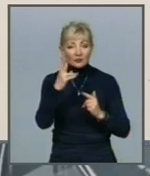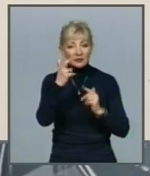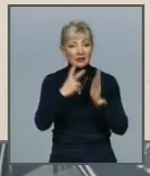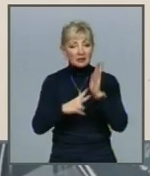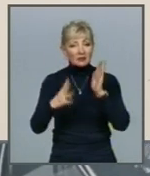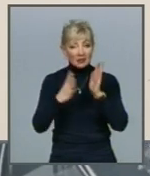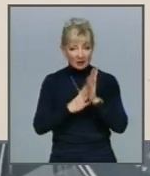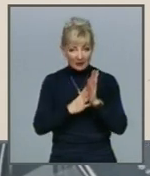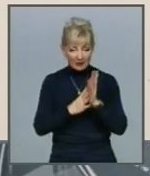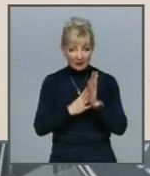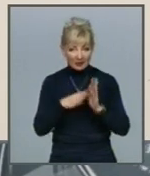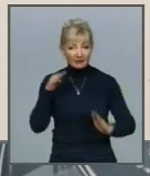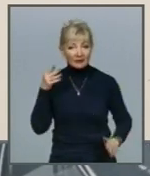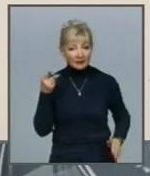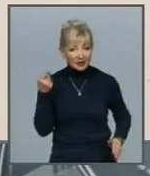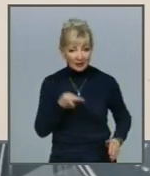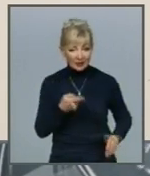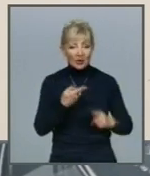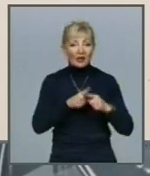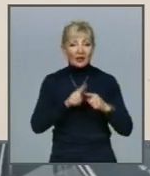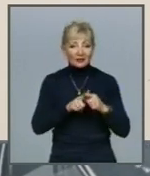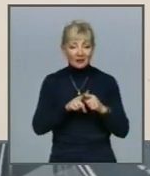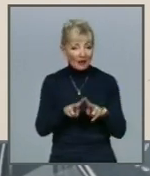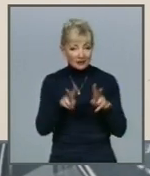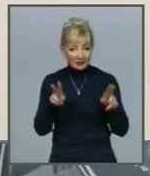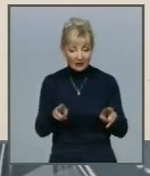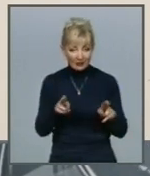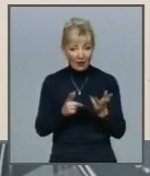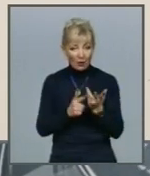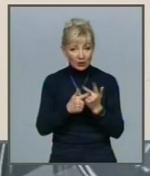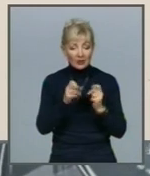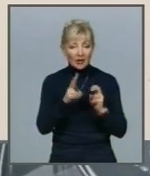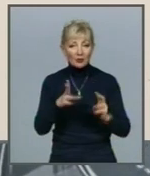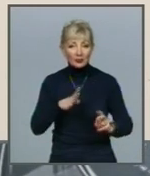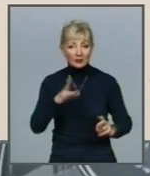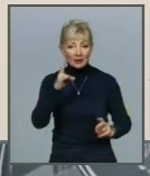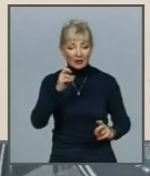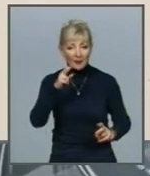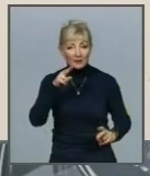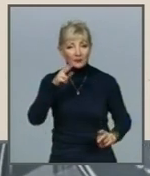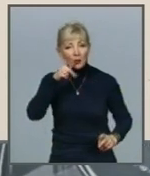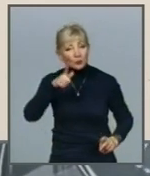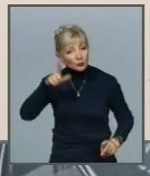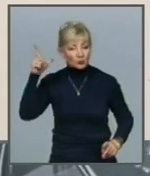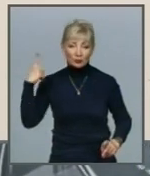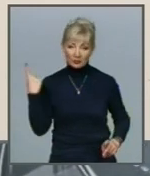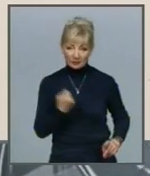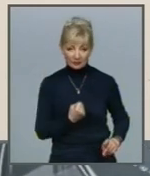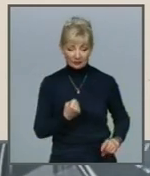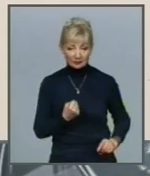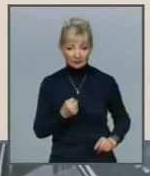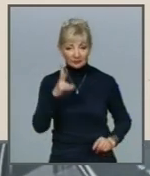тисяч Це майже така ж сама кількість, як була на позаминулому тижні На